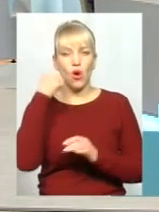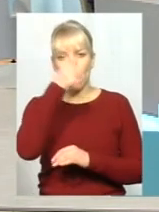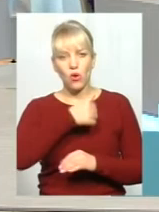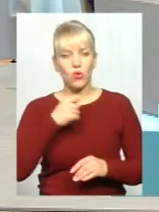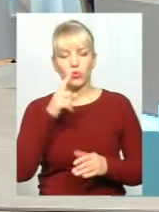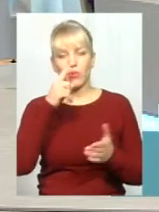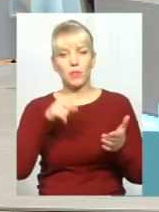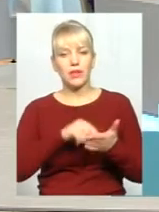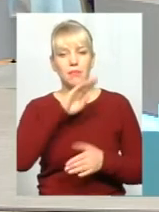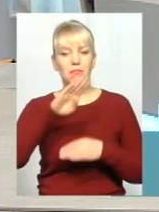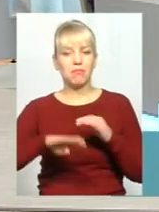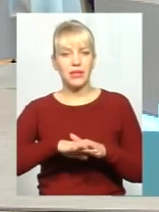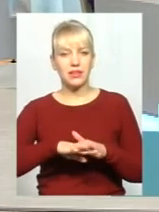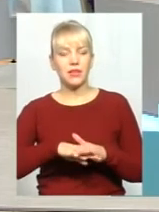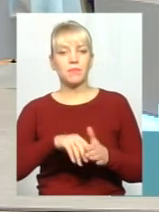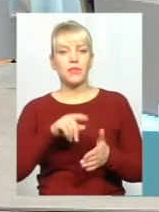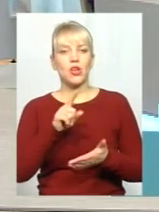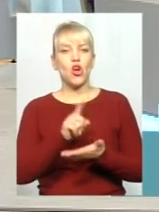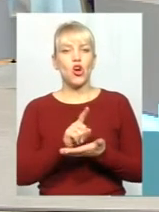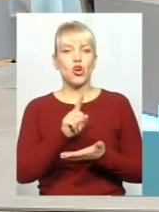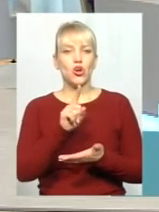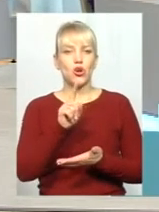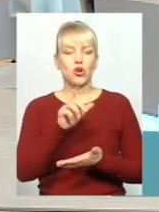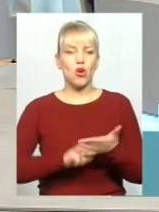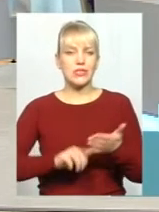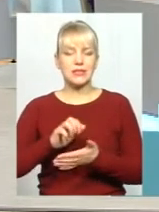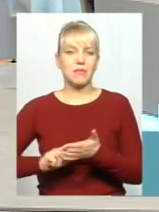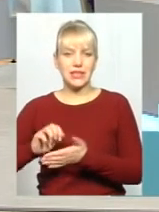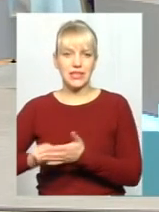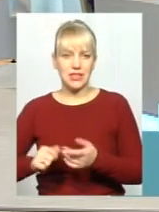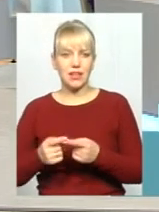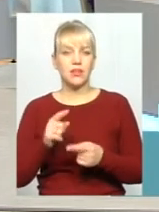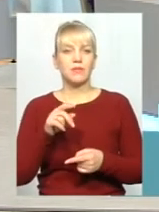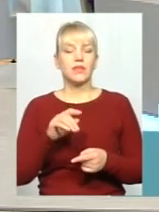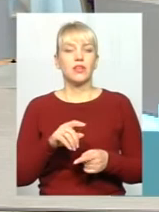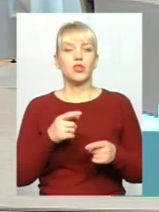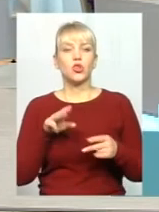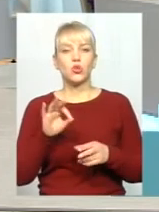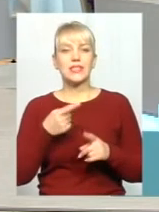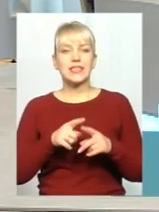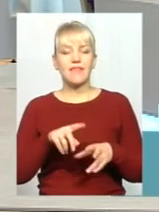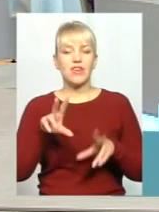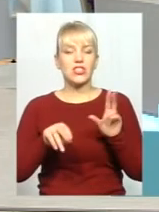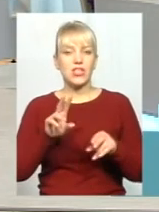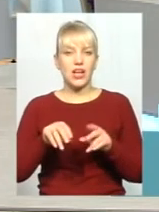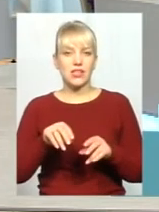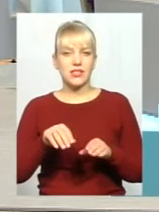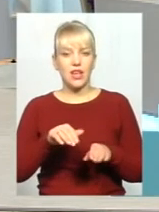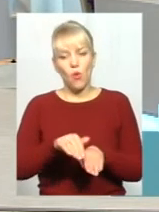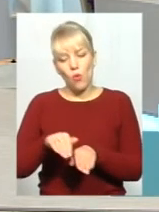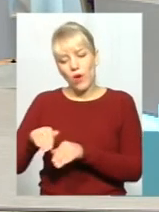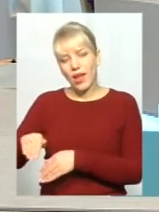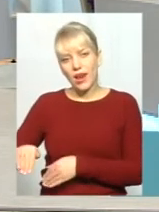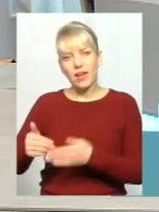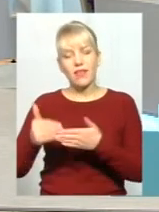розмитнення, але вони заїжджають сюди в режим транзиту і не розмитнюються, це, відповідно, вже йде ухиляння від сплати податків. Тобто, сюди ще